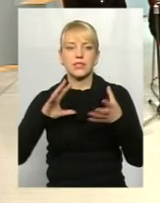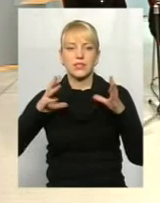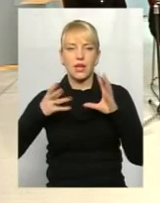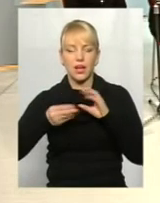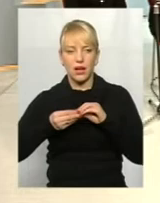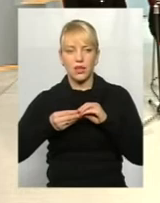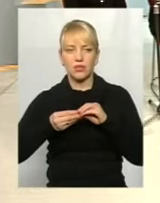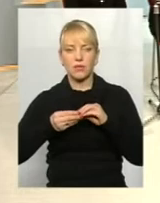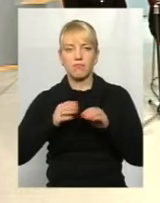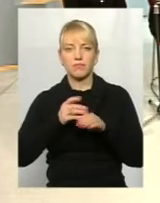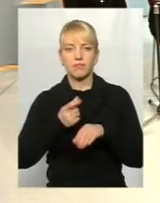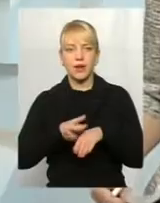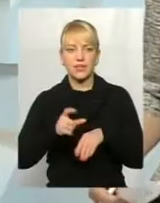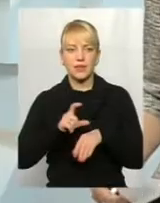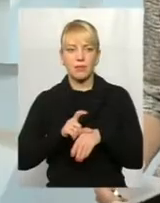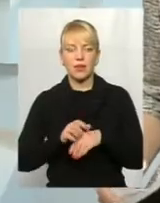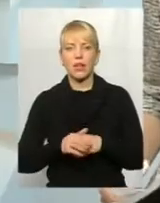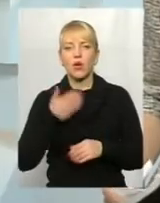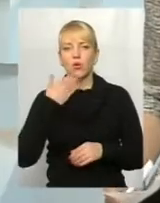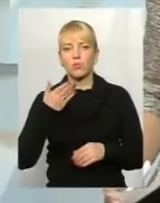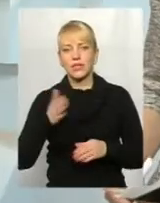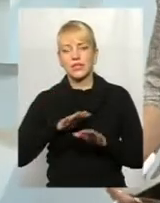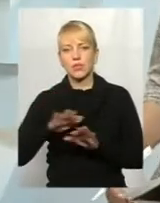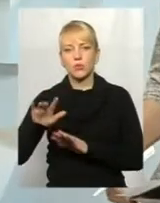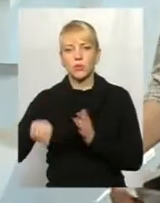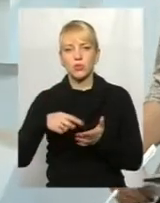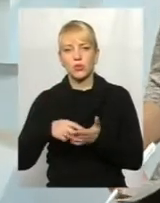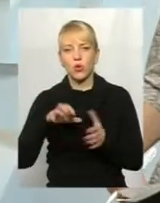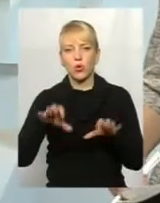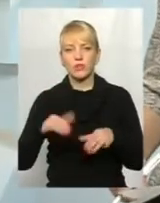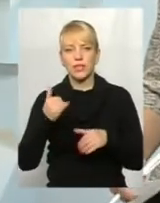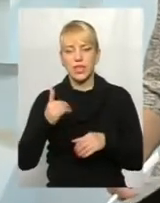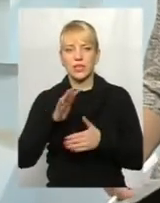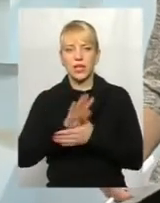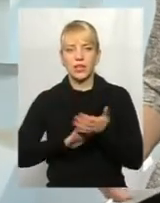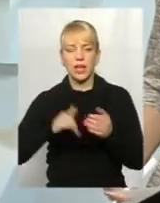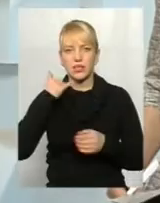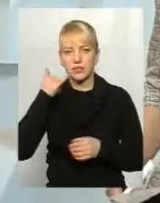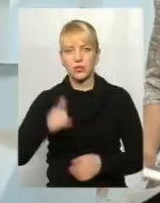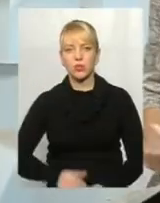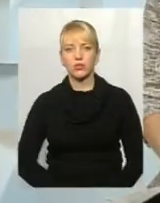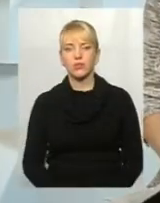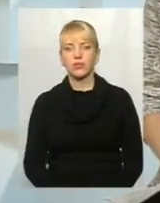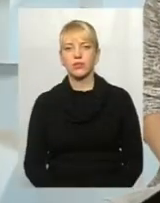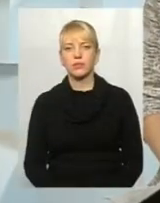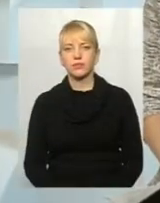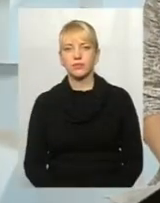Максимально. Коментар заступника міського голови зараз, а далі дзвінок і продовжимо розмову.